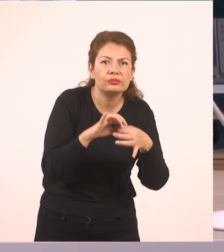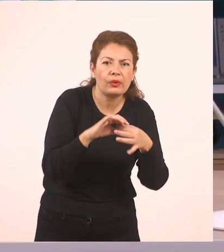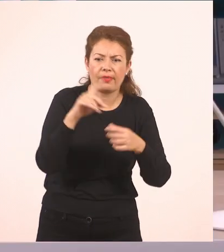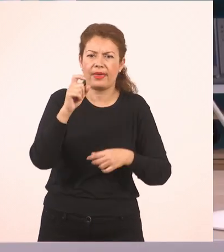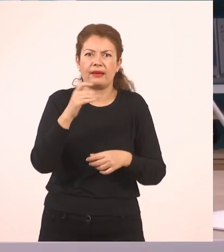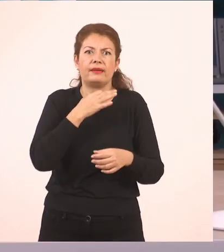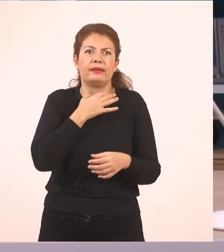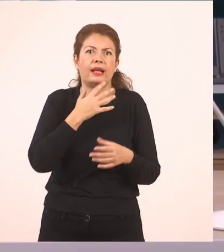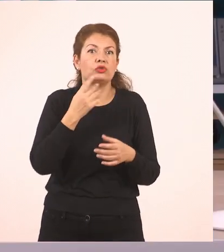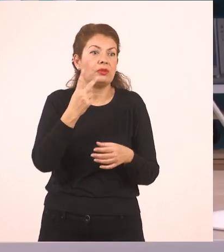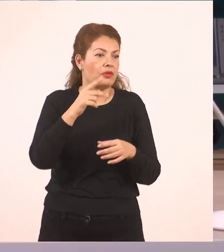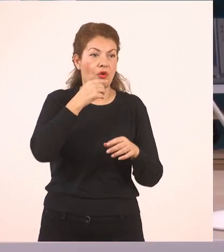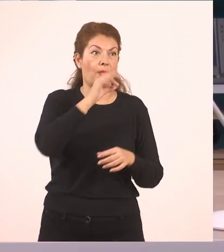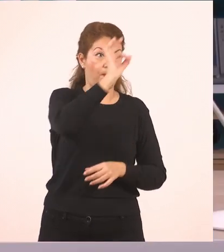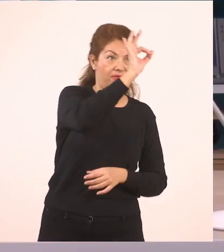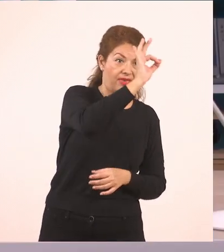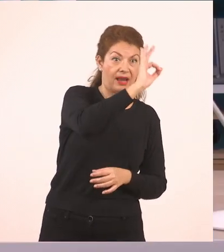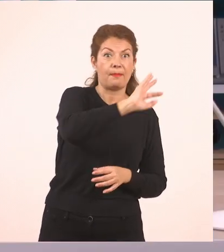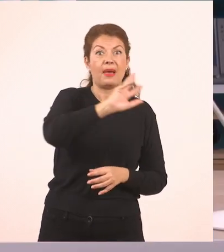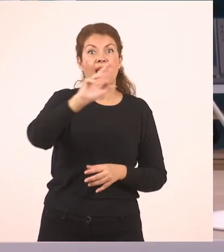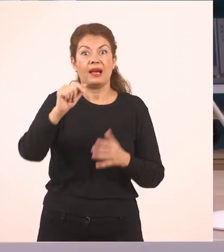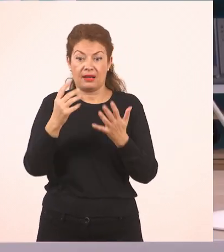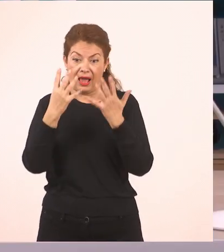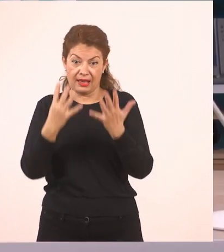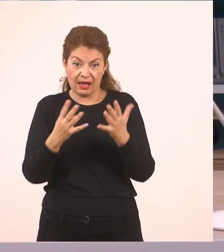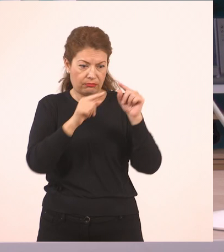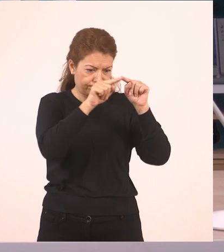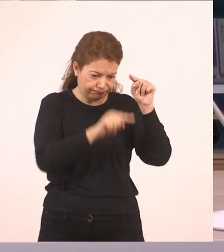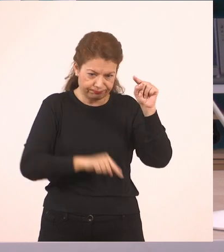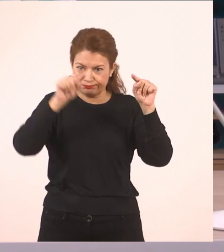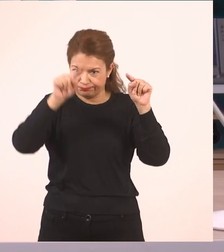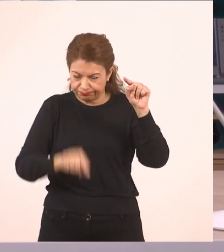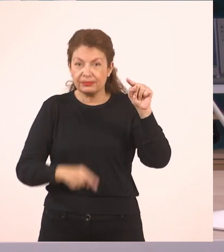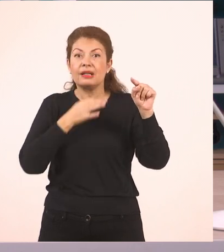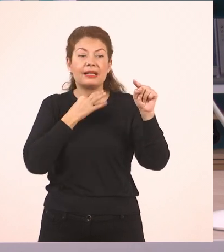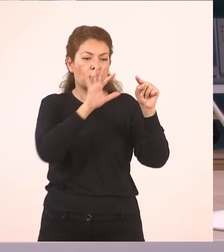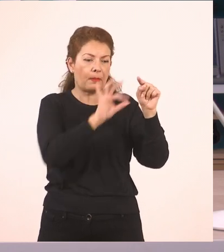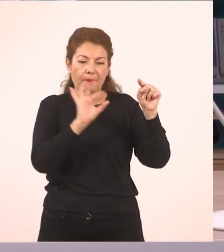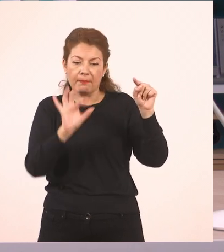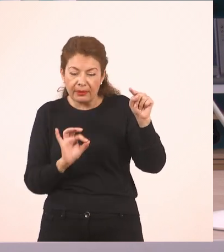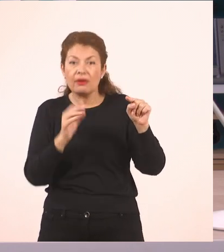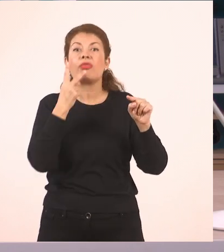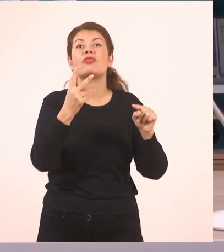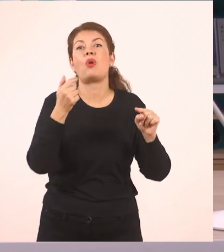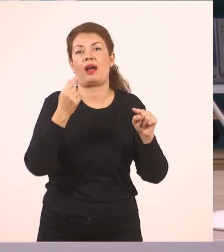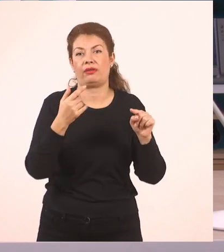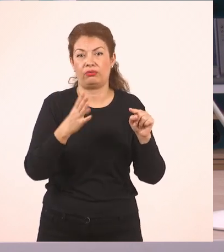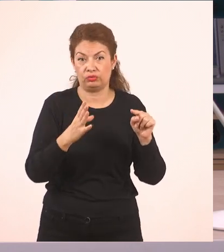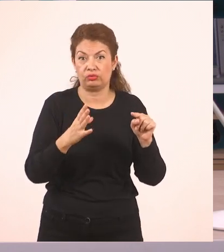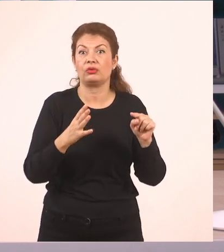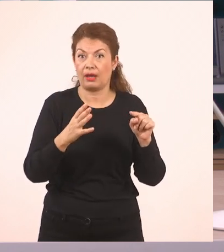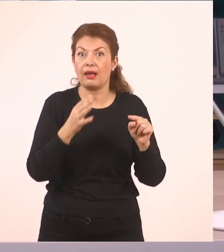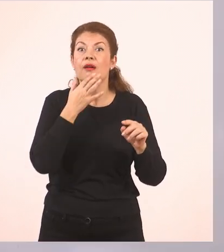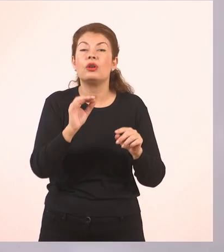2 από αυτά που έχουμε ήδη γράψει. 2 ψηφία από αυτά που έχουμε ήδη γράψει. Είναι